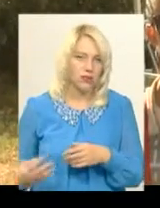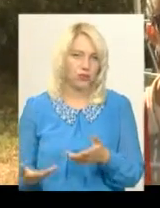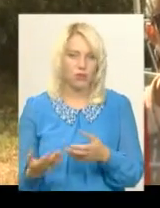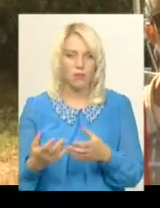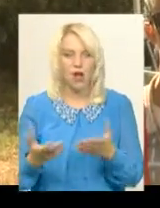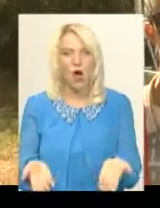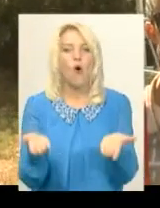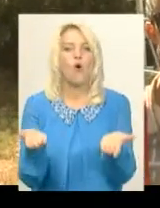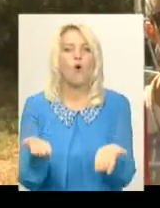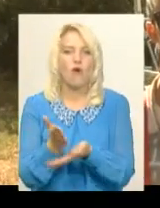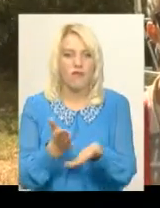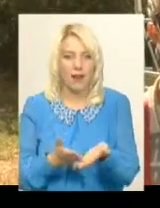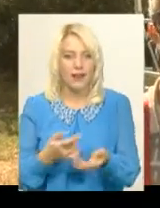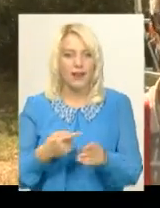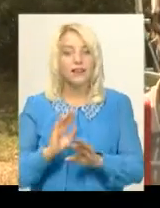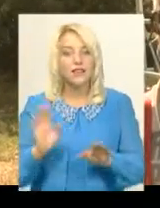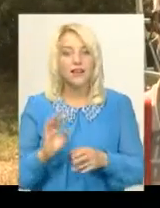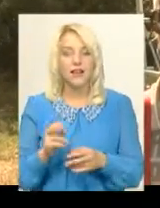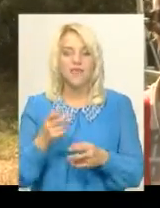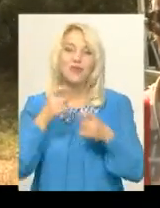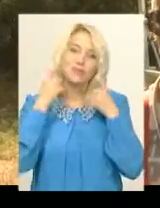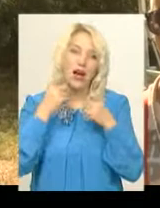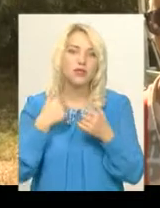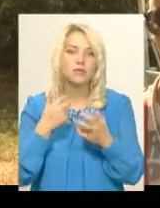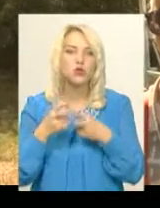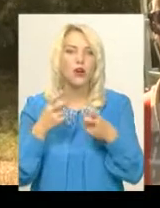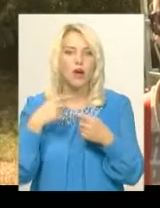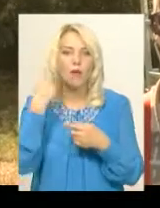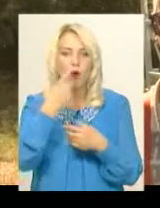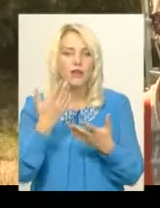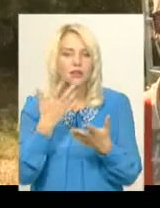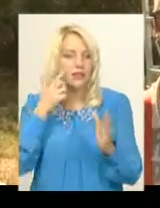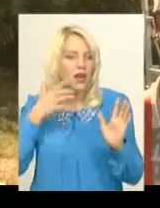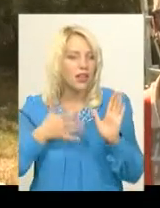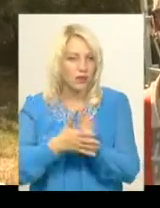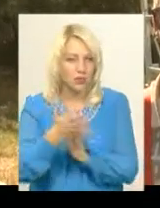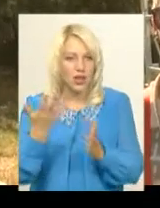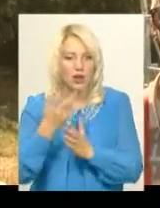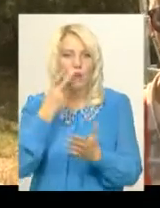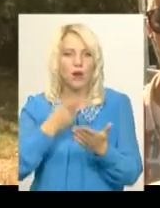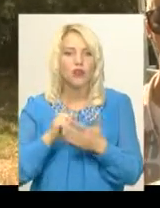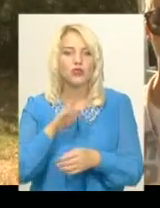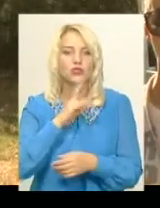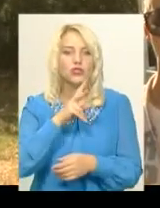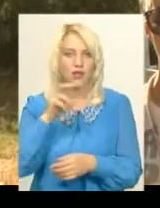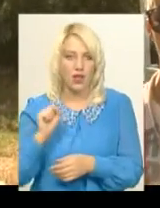посміхається. А ми якраз шукаємо такі образи, які можуть бути більш глибші, щоб показувати, що жінка